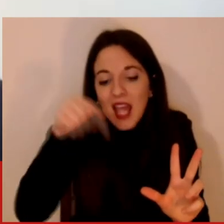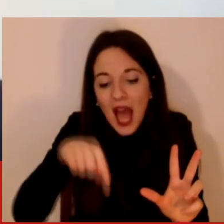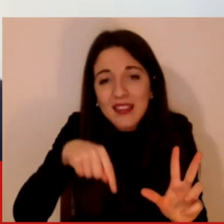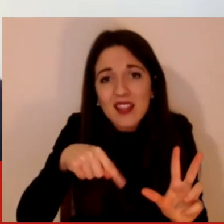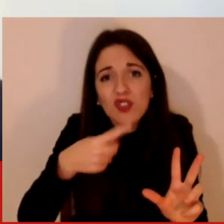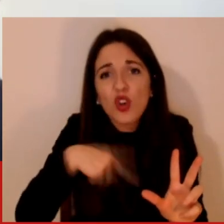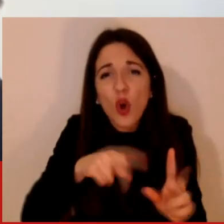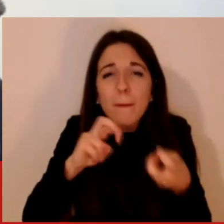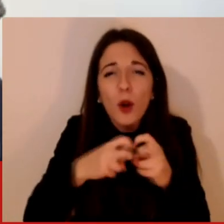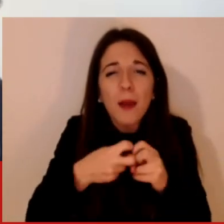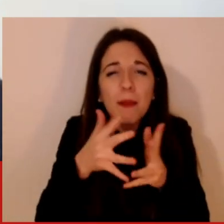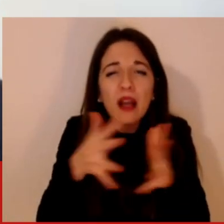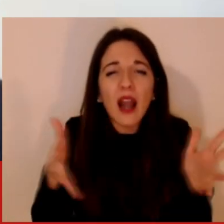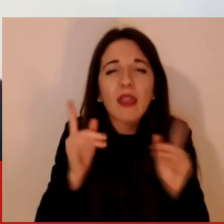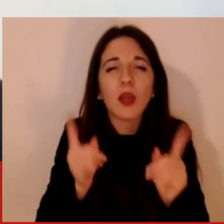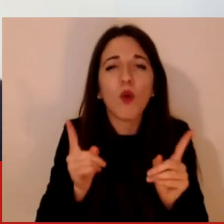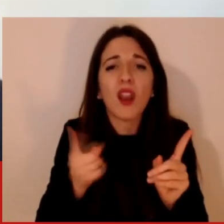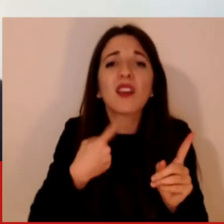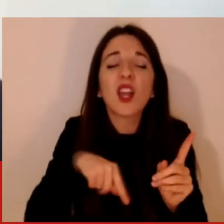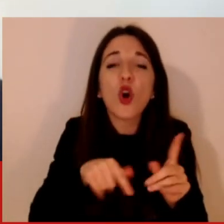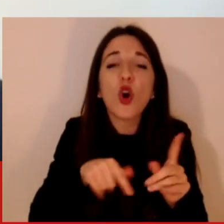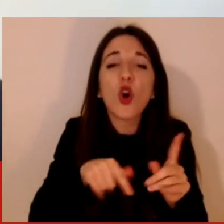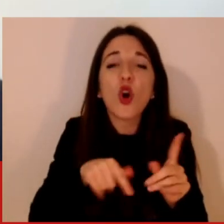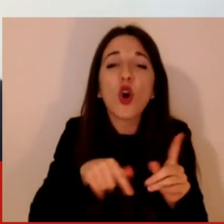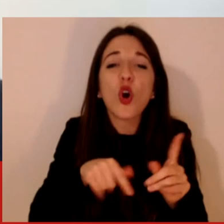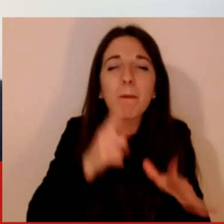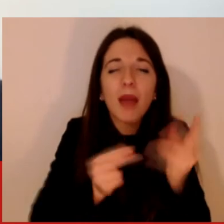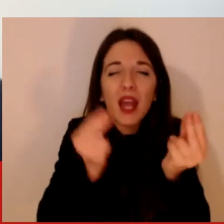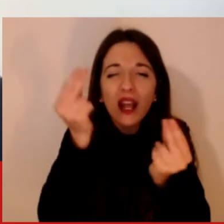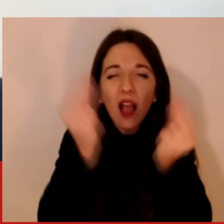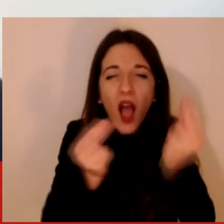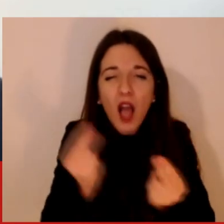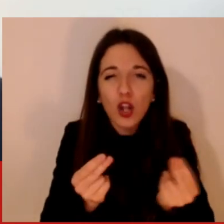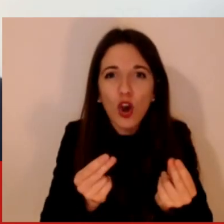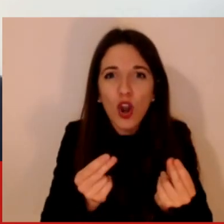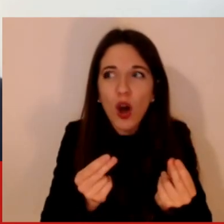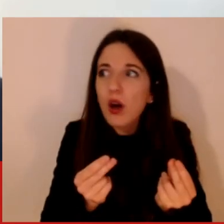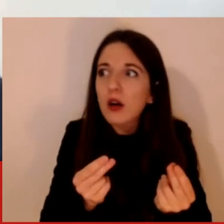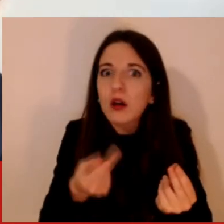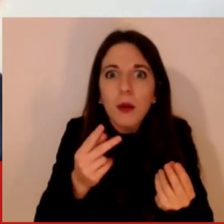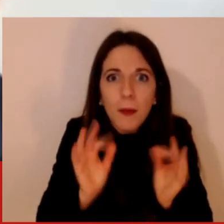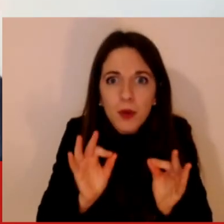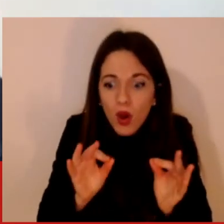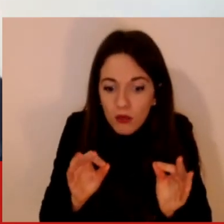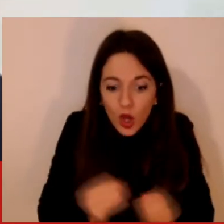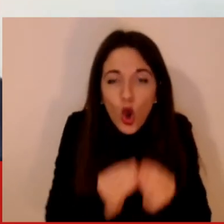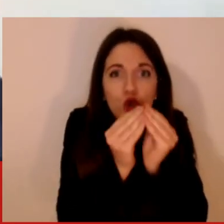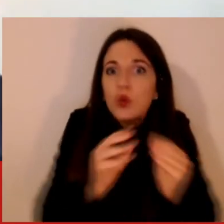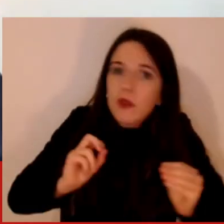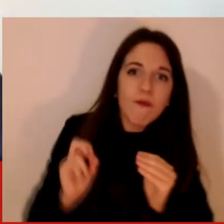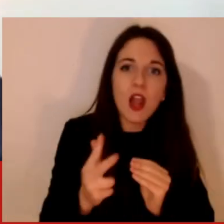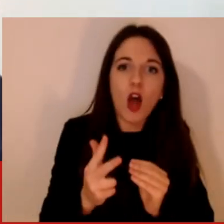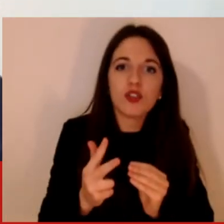Noi abbiamo imparato tanto e tutto quello che abbiamo imparato adesso deve essere trasferito, noi dobbiamo creare dei sistemi